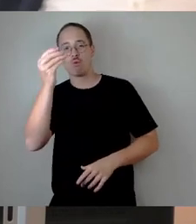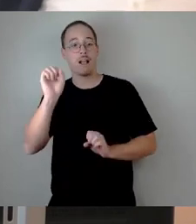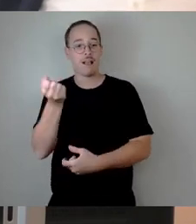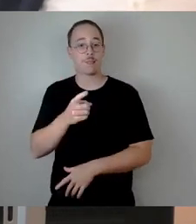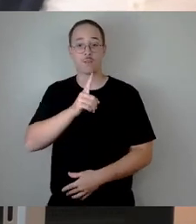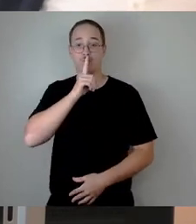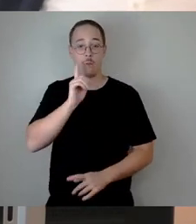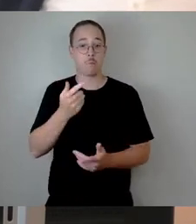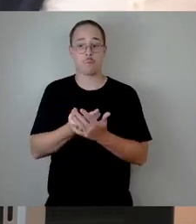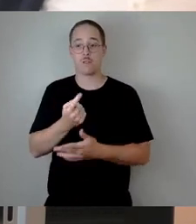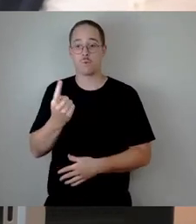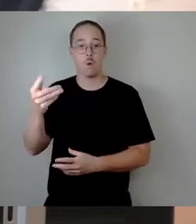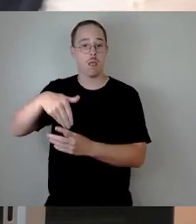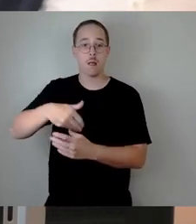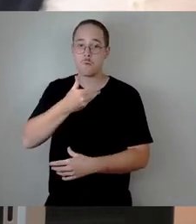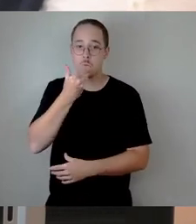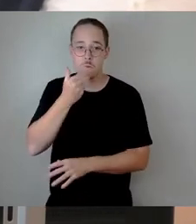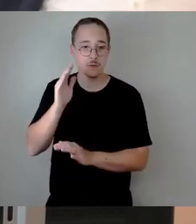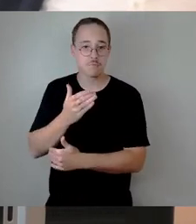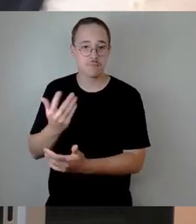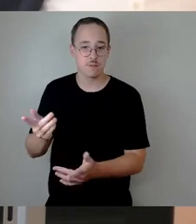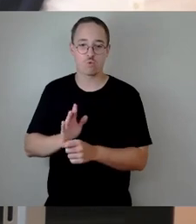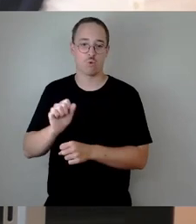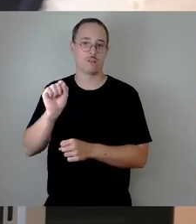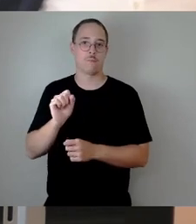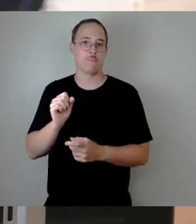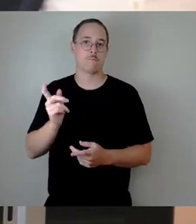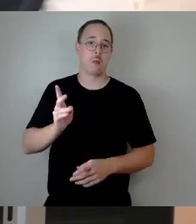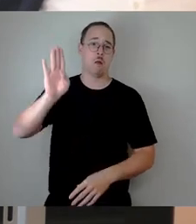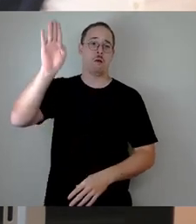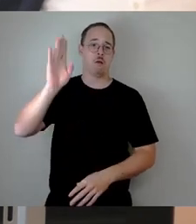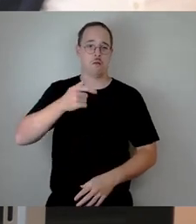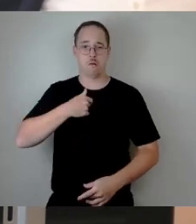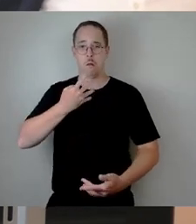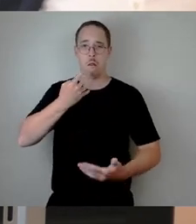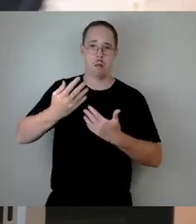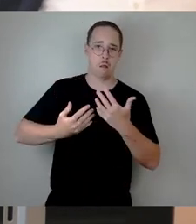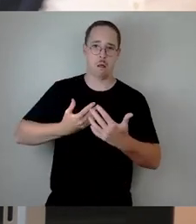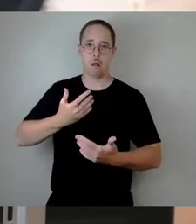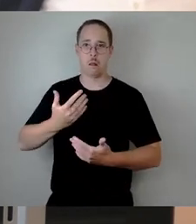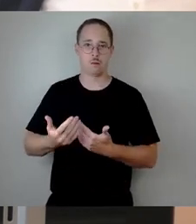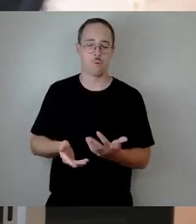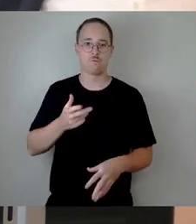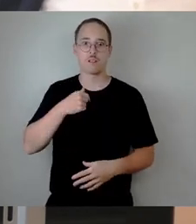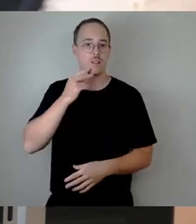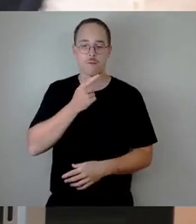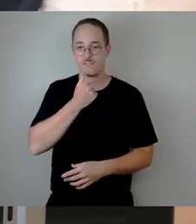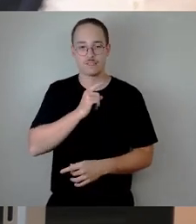Immer und immer wieder werden sie alle noch kennenlernen hier. Die Namen könnte ich Ihnen jetzt sagen, aber ich überrasche Sie sich selbst.